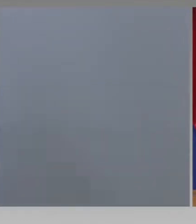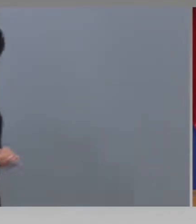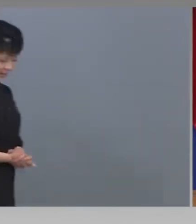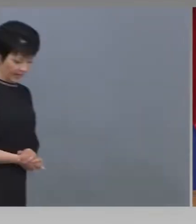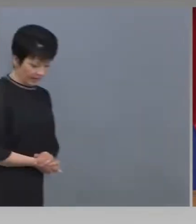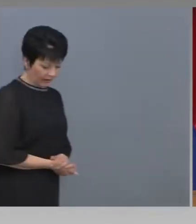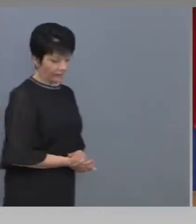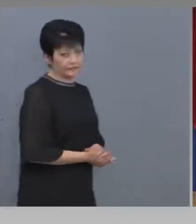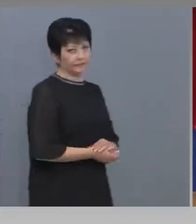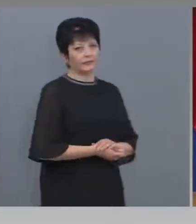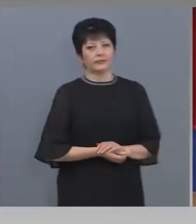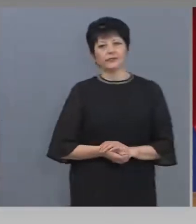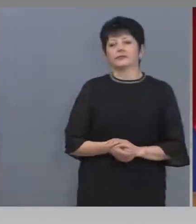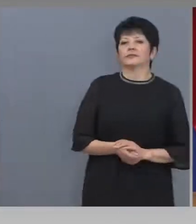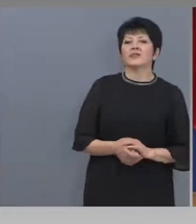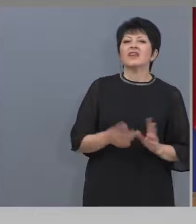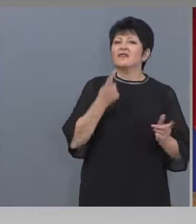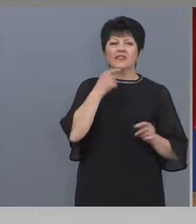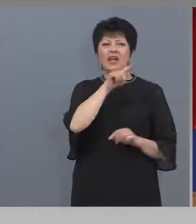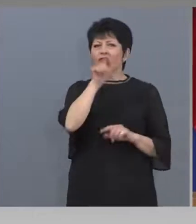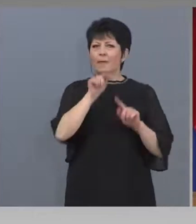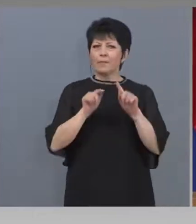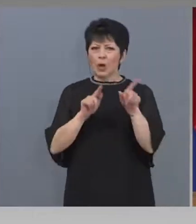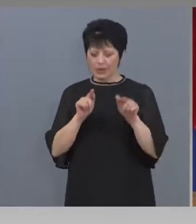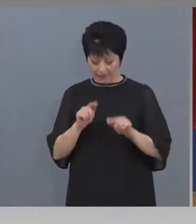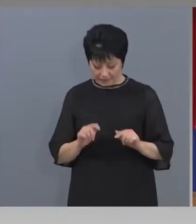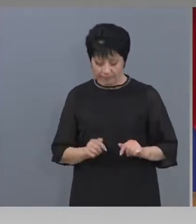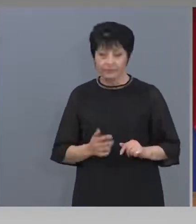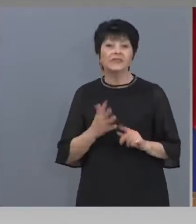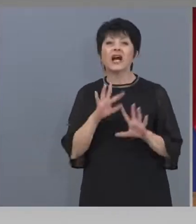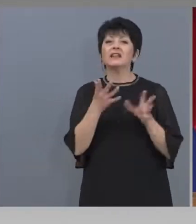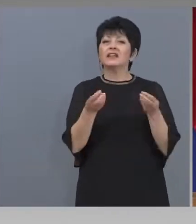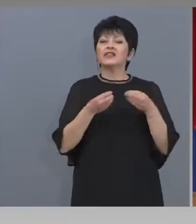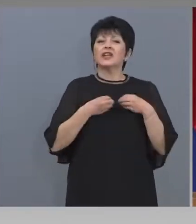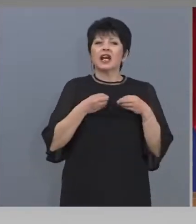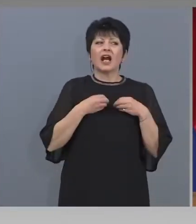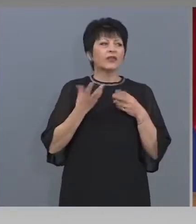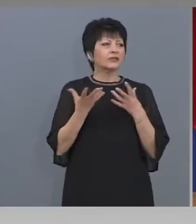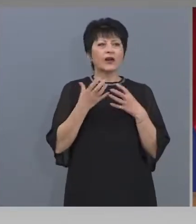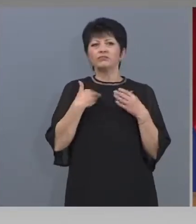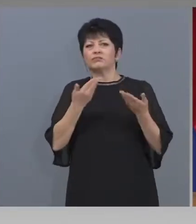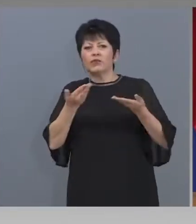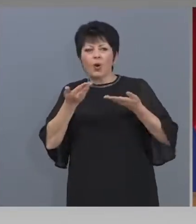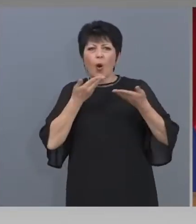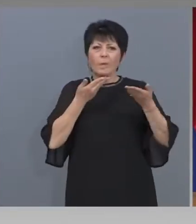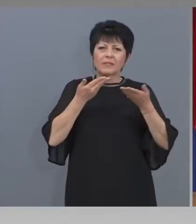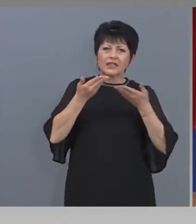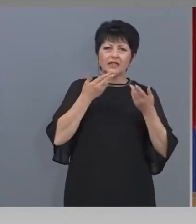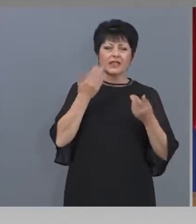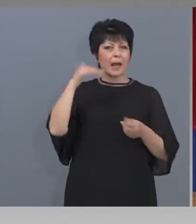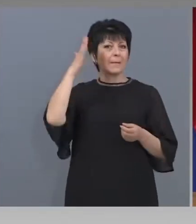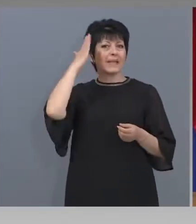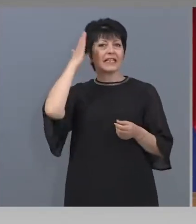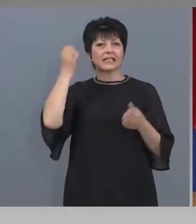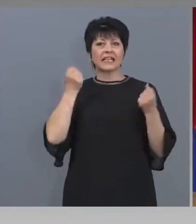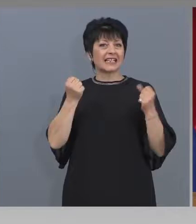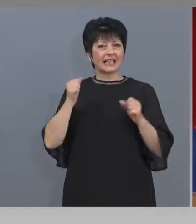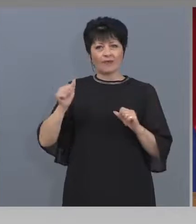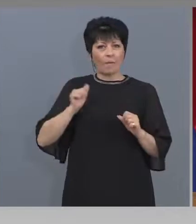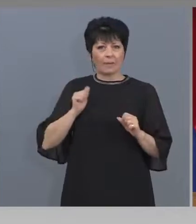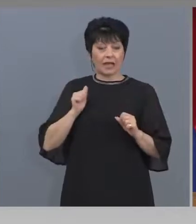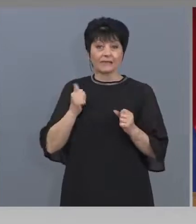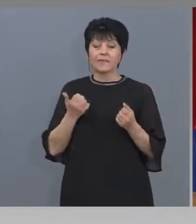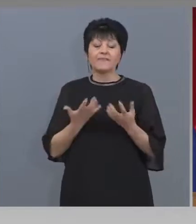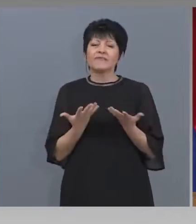Теодоренчева, БТВ, бихте ли ни казали, дали сте обсъдили с министра на здравеопазването, как